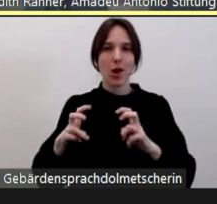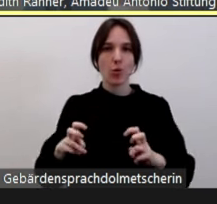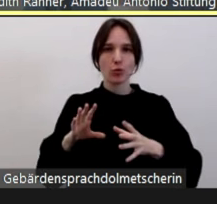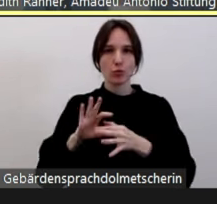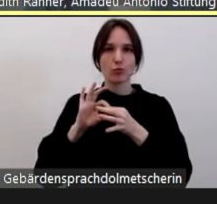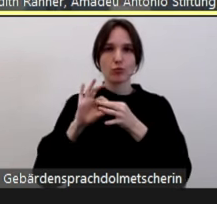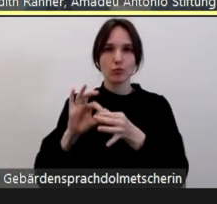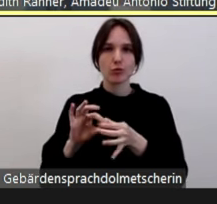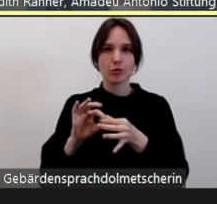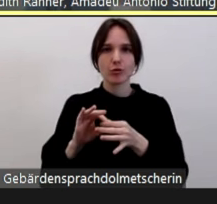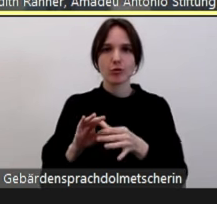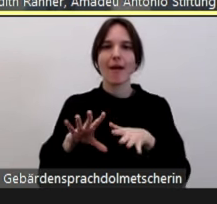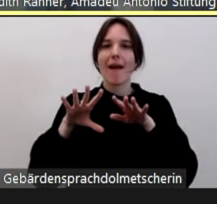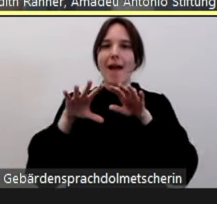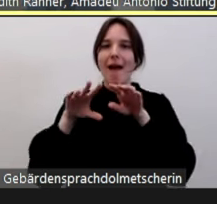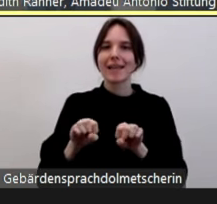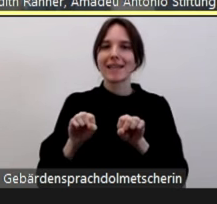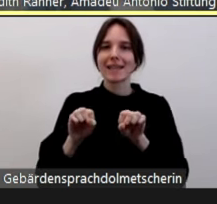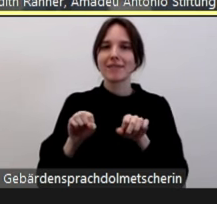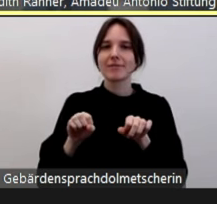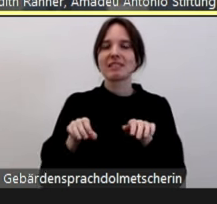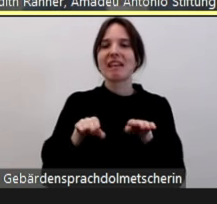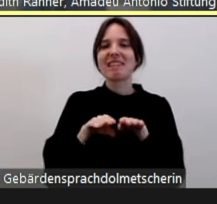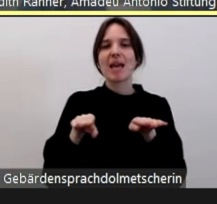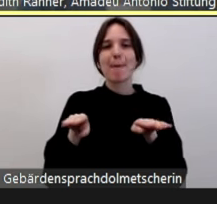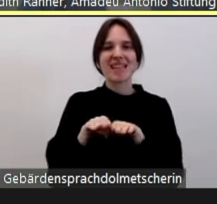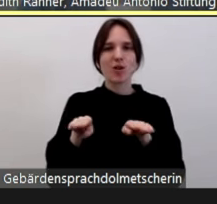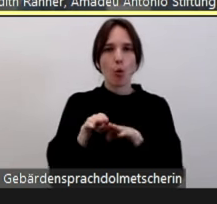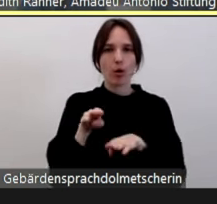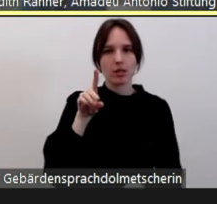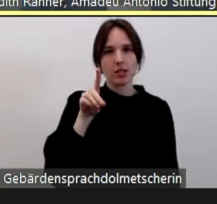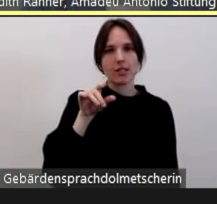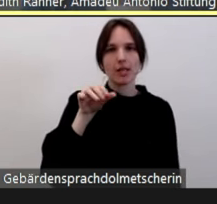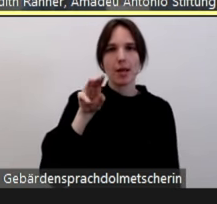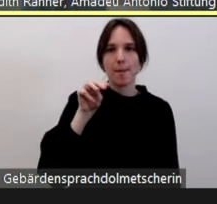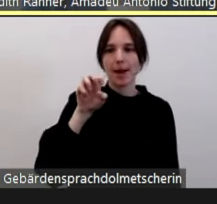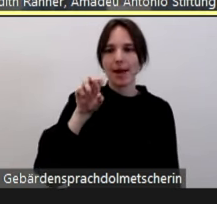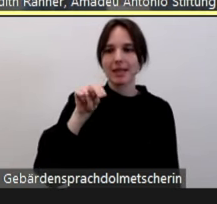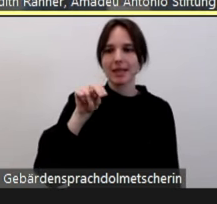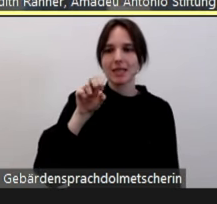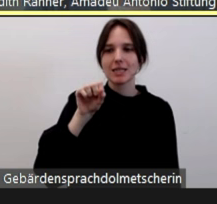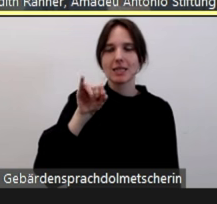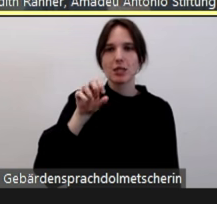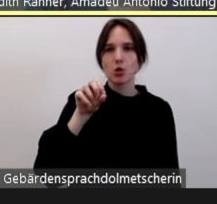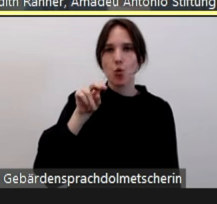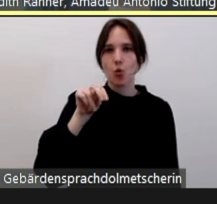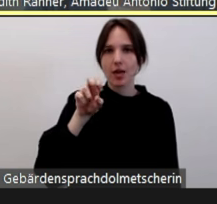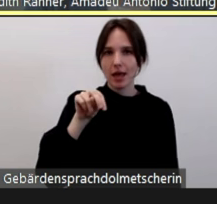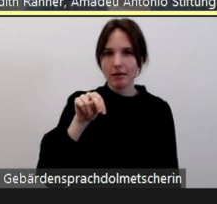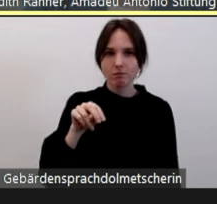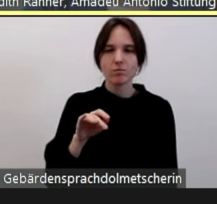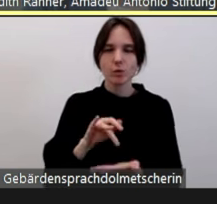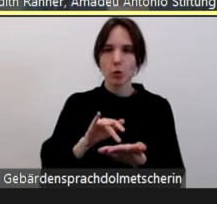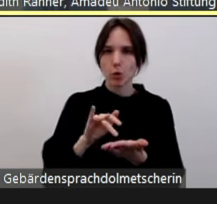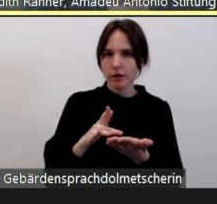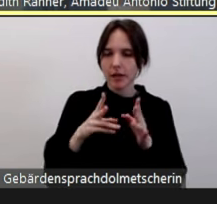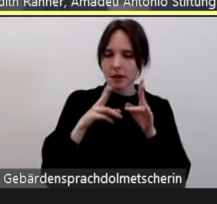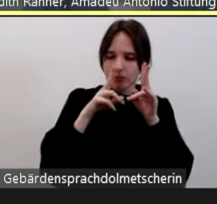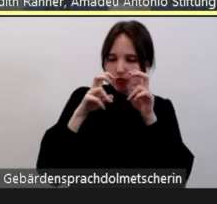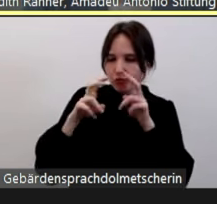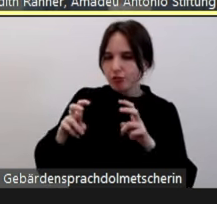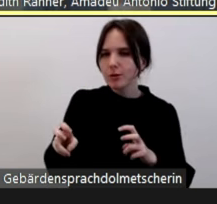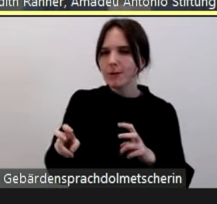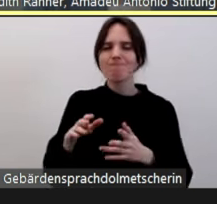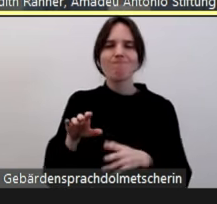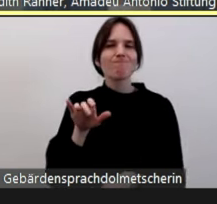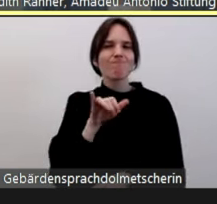Angriffsdimensionen, weil uns natürlich in der Aufnahme der Fälle konnten wir natürlich auch Muster erkennen oder haben uns gefragt, nach